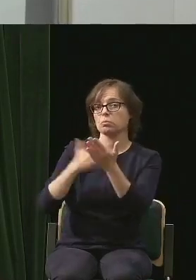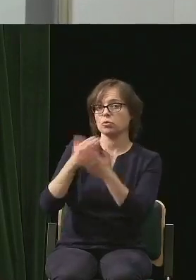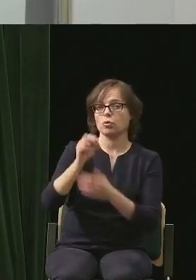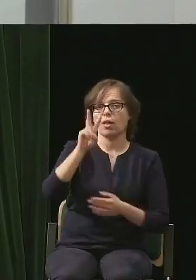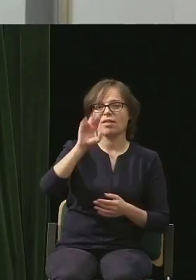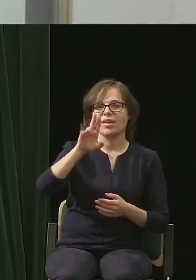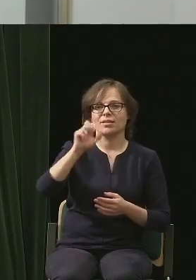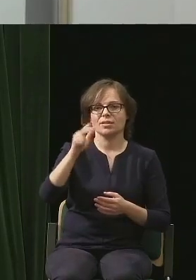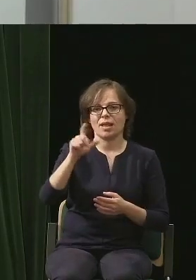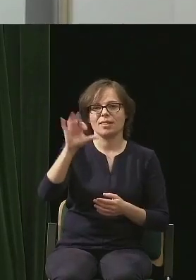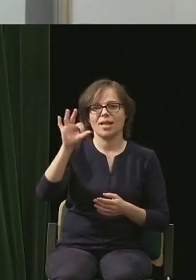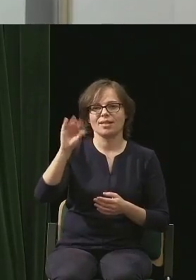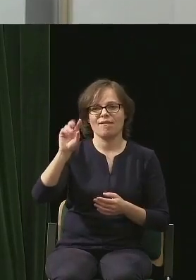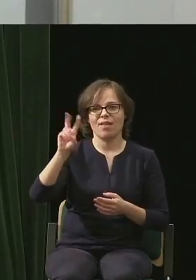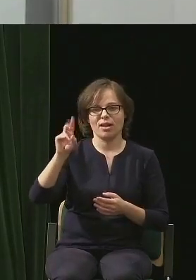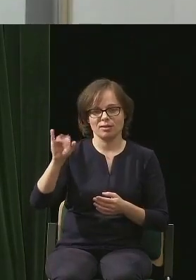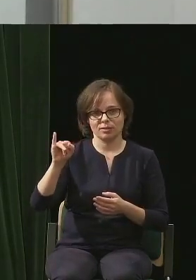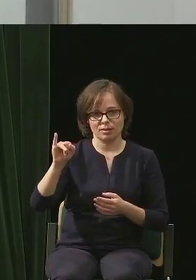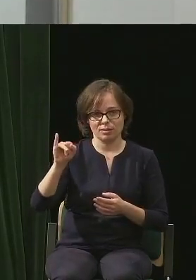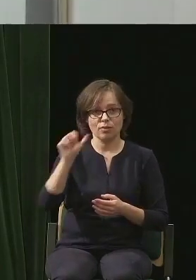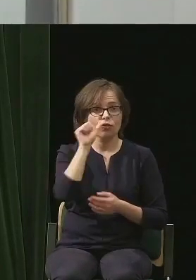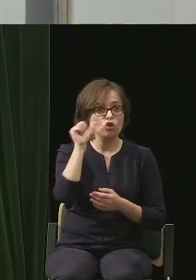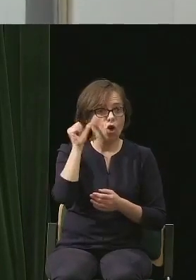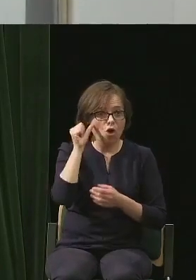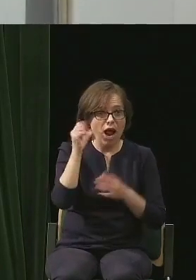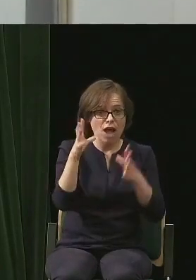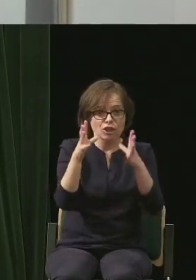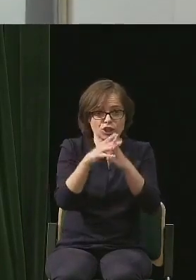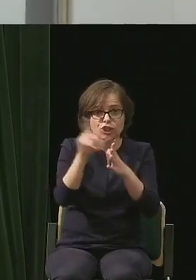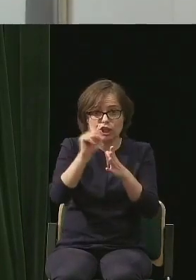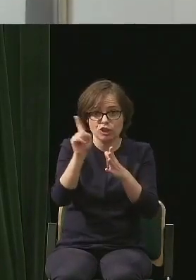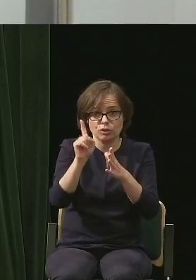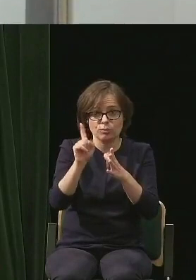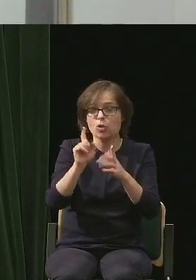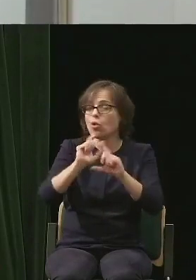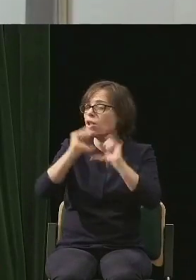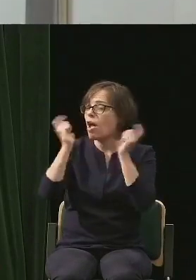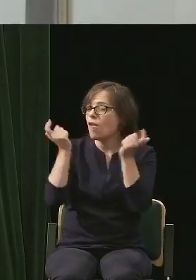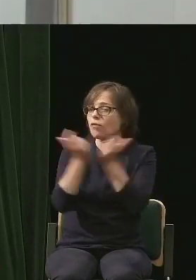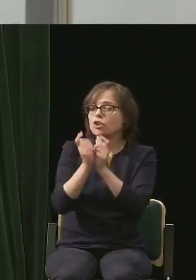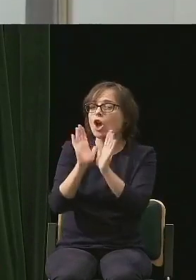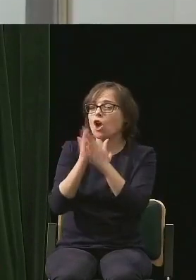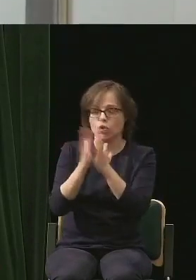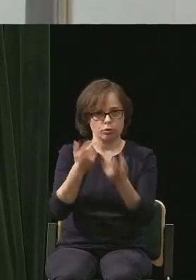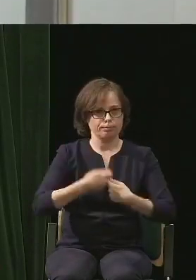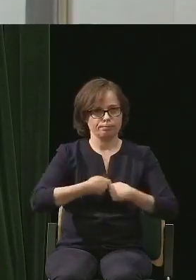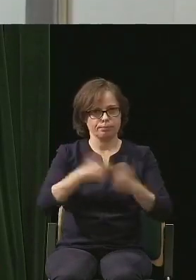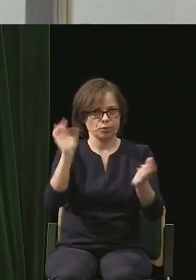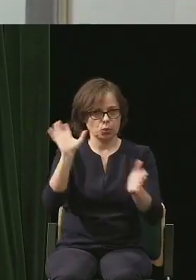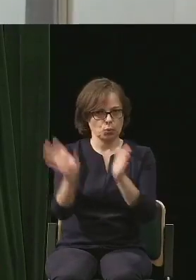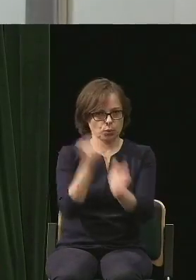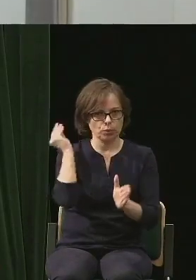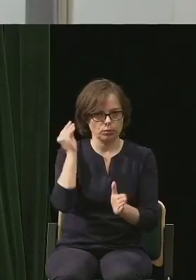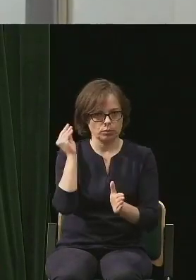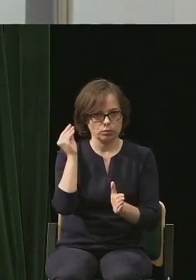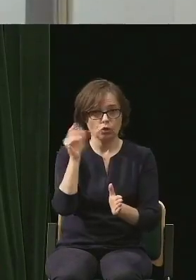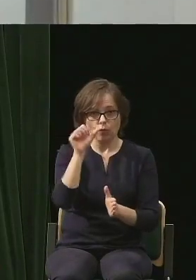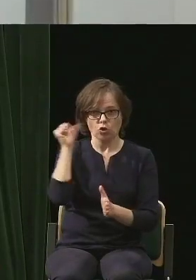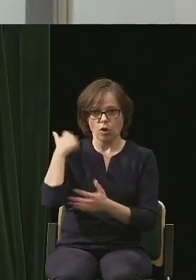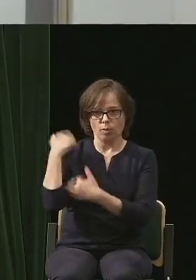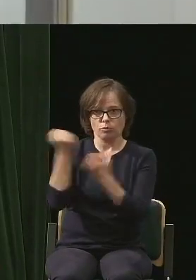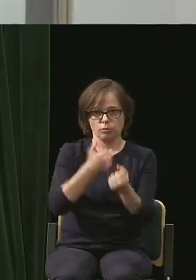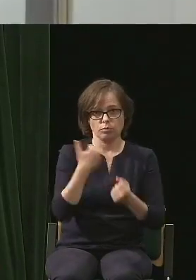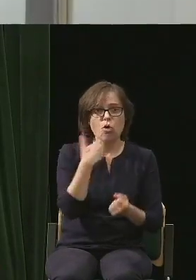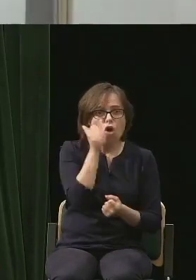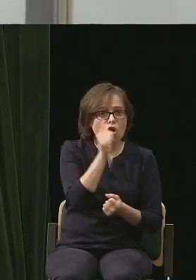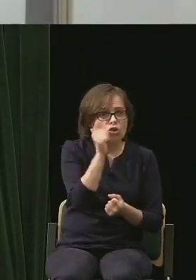tutaj do państwa, w ciągu dziesięciu minut sprzedał wczoraj wszystkie egzemplarze książek, które zostały przywiezione. To na co dzień się nie zdarza. To się